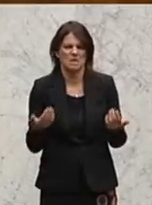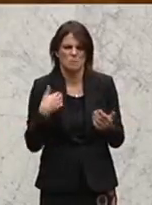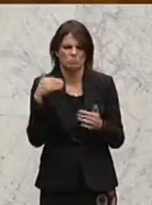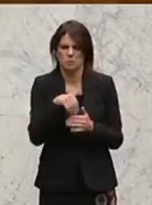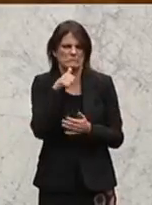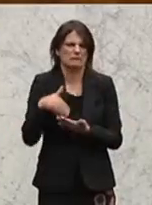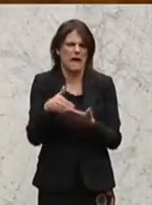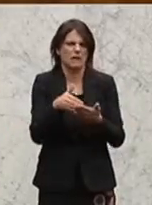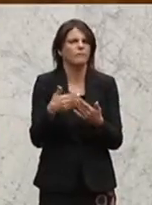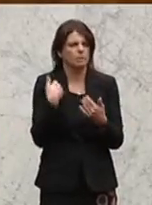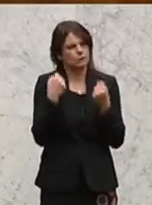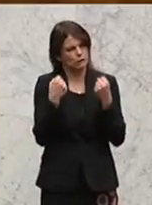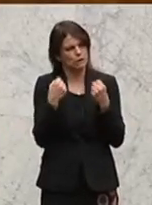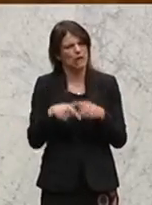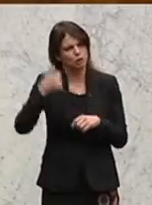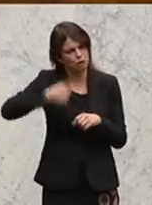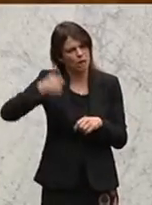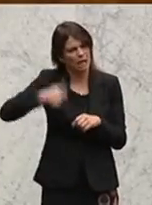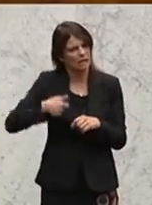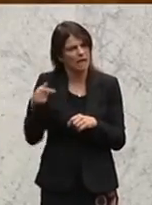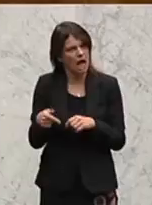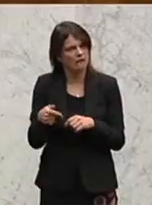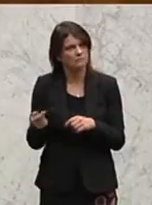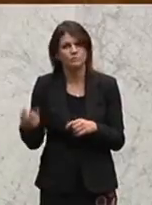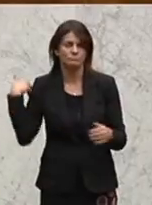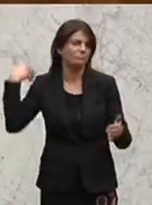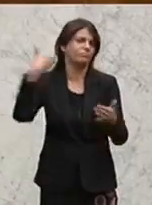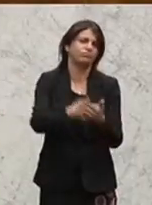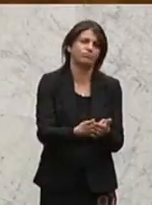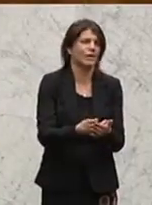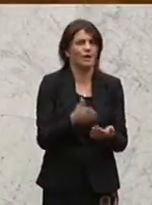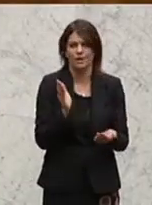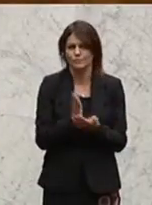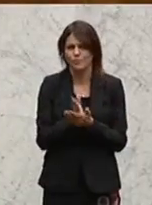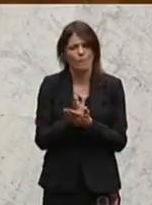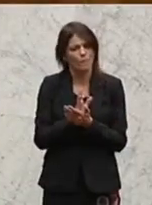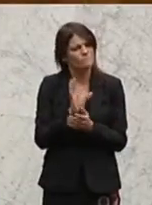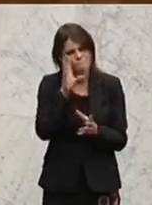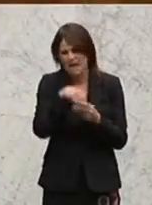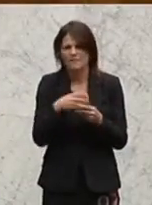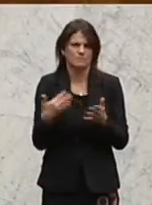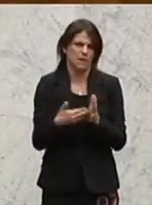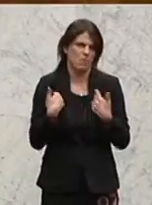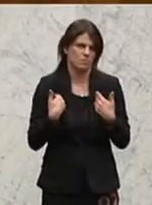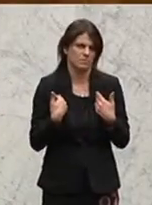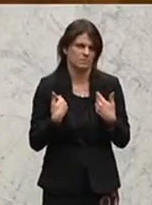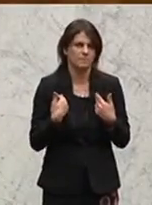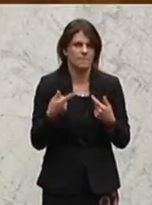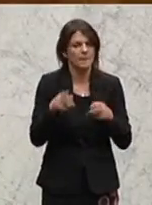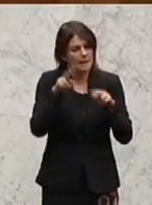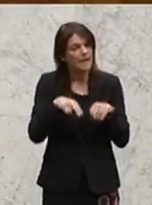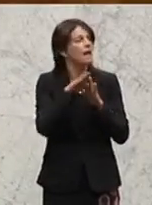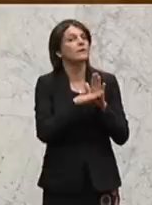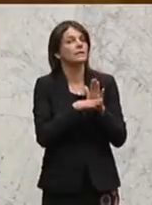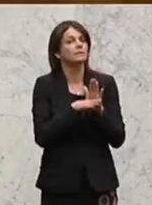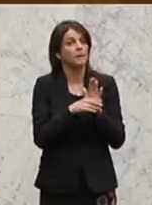müssen, weil ich mir sehr sicher bin, dass diese Standards schon seit Langem alles erfüllen, was es braucht. Die rechtlichen